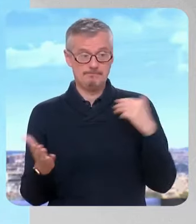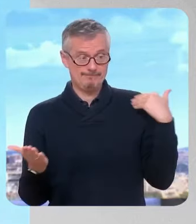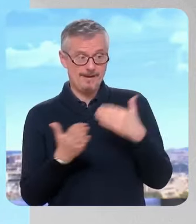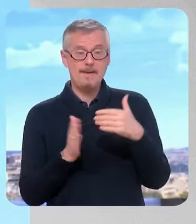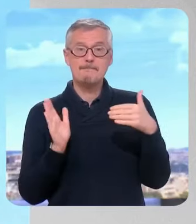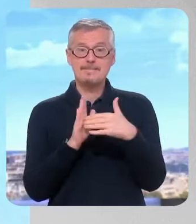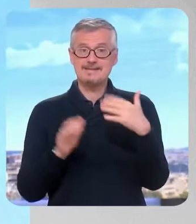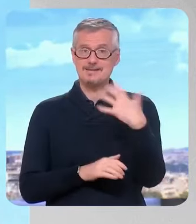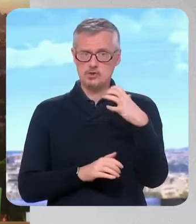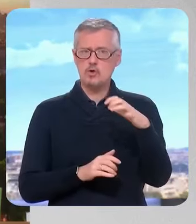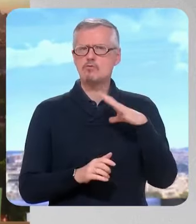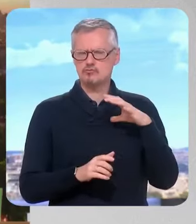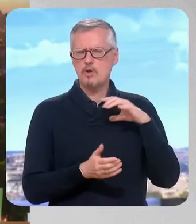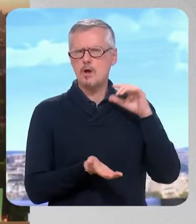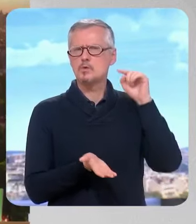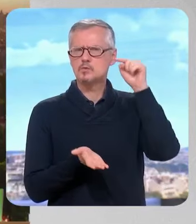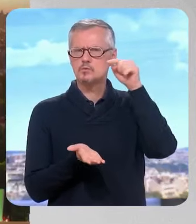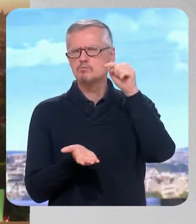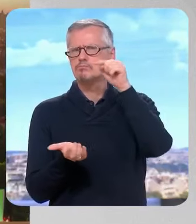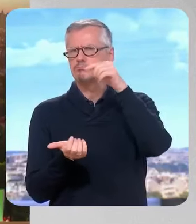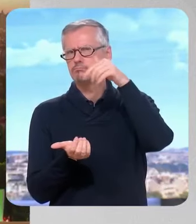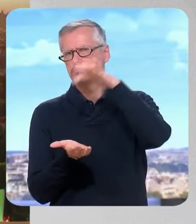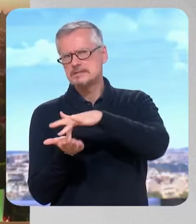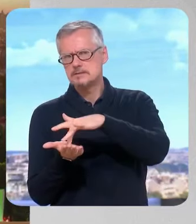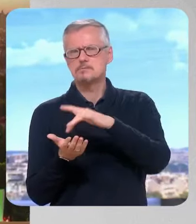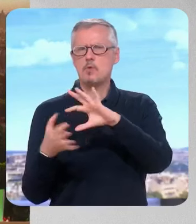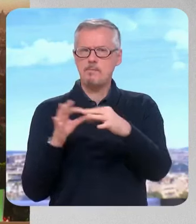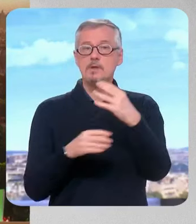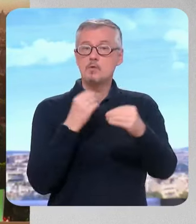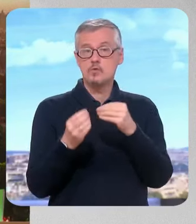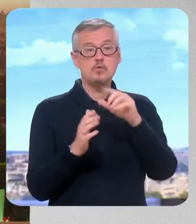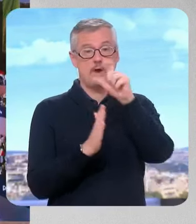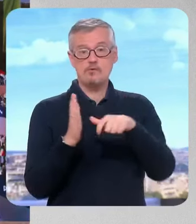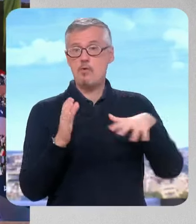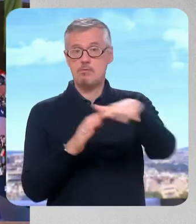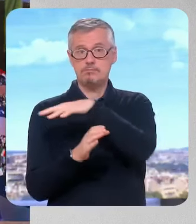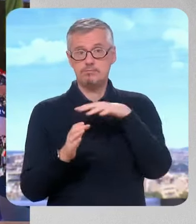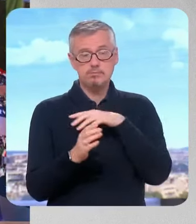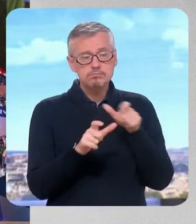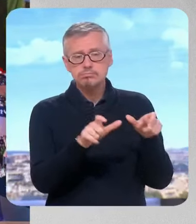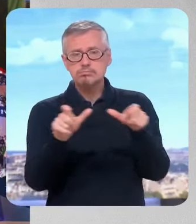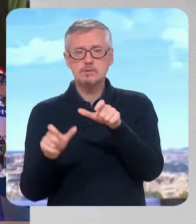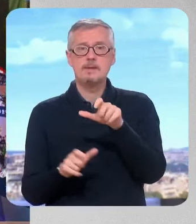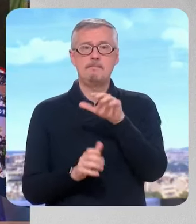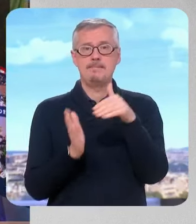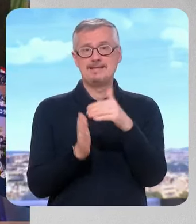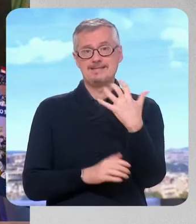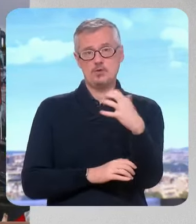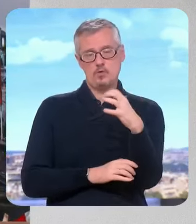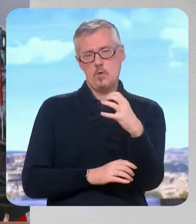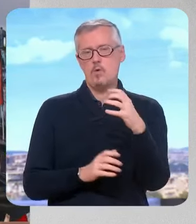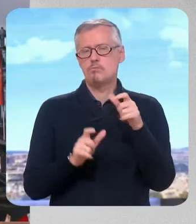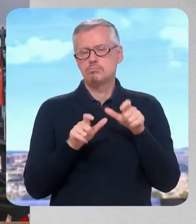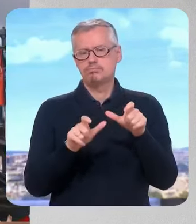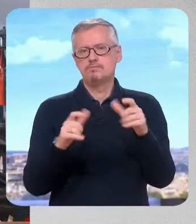1500 contrôles en amont là sur les sites olympiques ou pré-olympiques autour des Jeux Olympiques. On ne pas vous dire aujourd'hui. que je sais,'est que, et ce que je peux vous